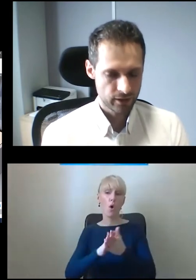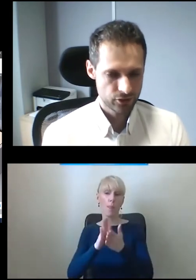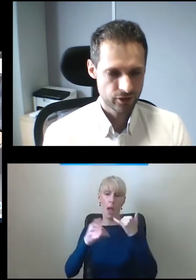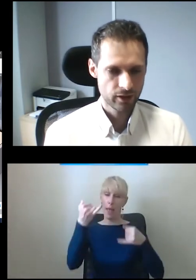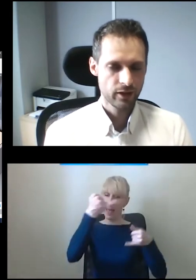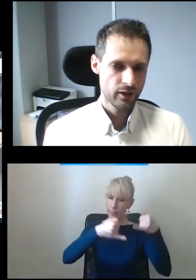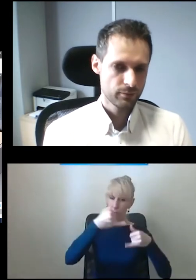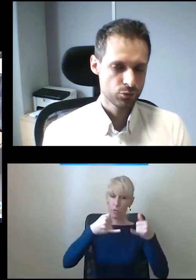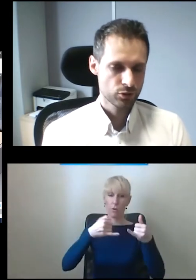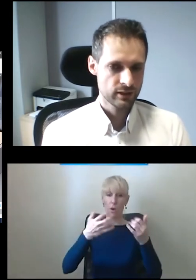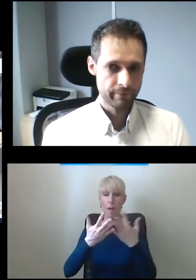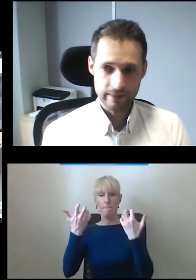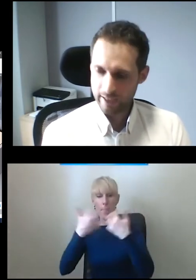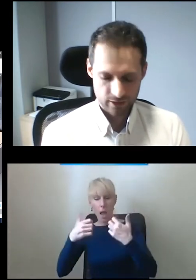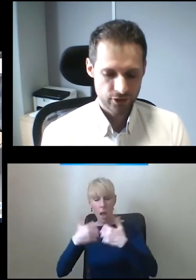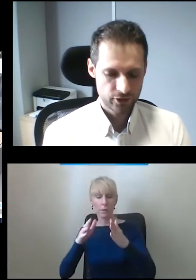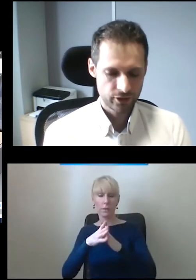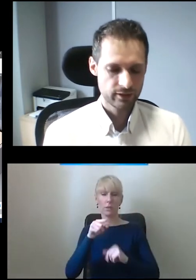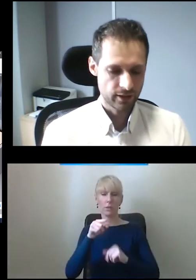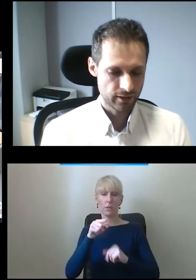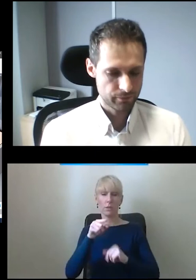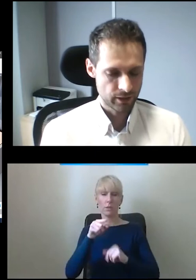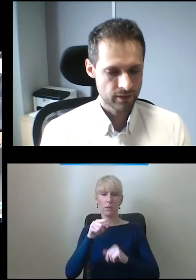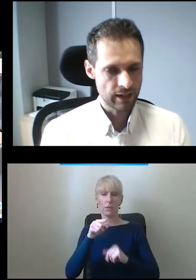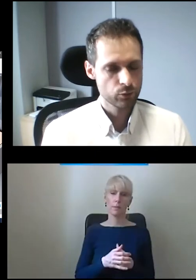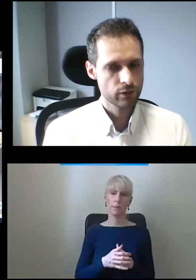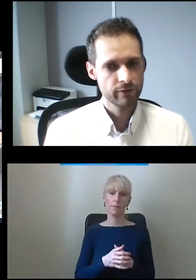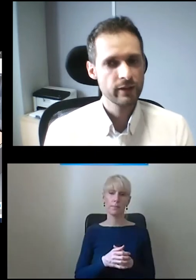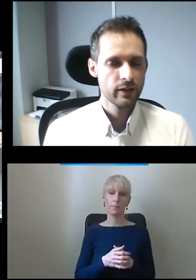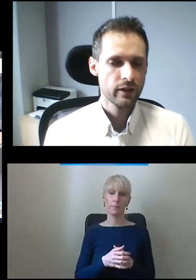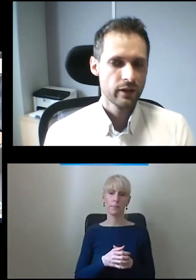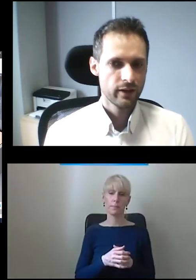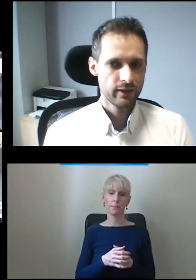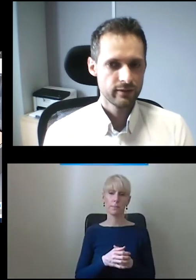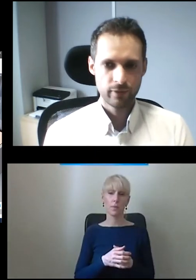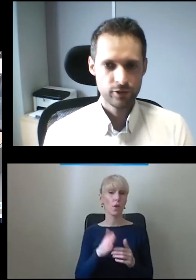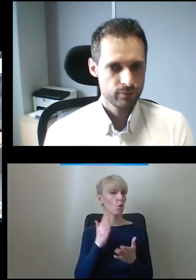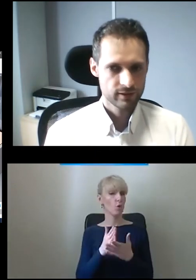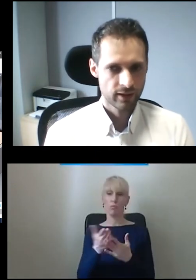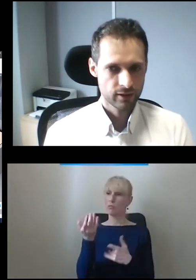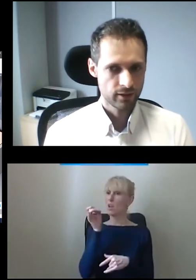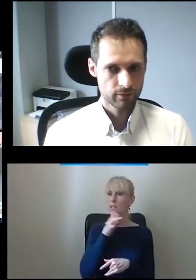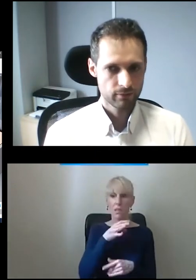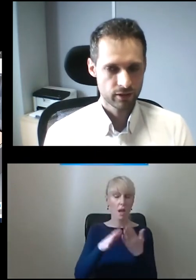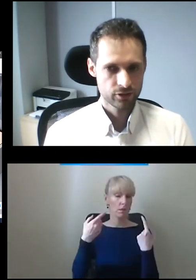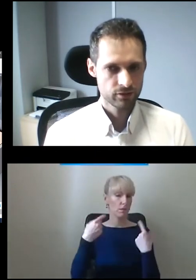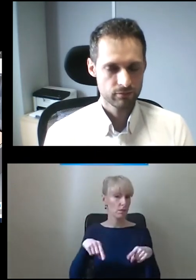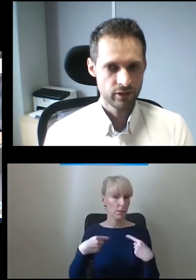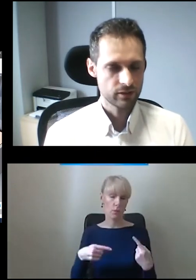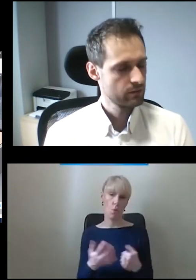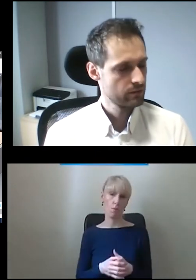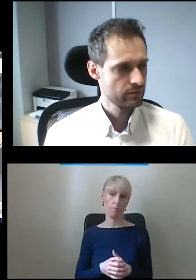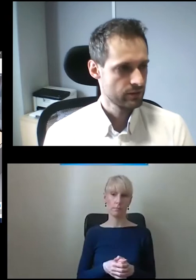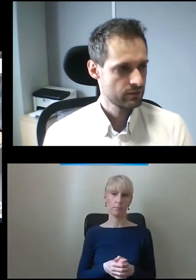mechanicznie przed uszkodzeniem. Na te części, takie tzw. hardware'owe, nie mieliśmy skargi praktycznie